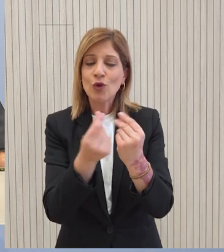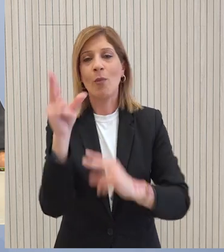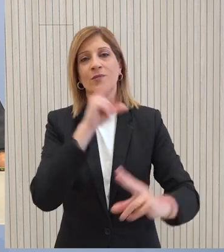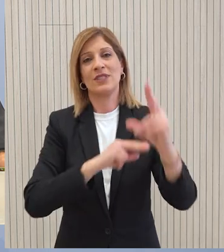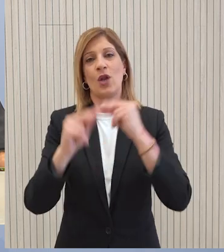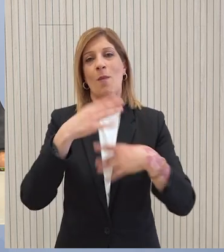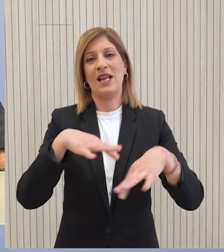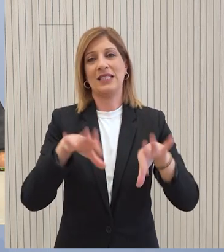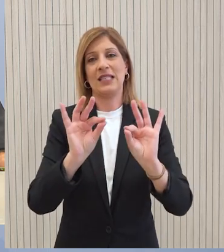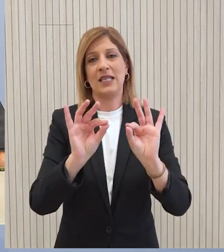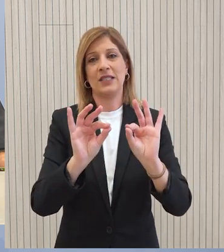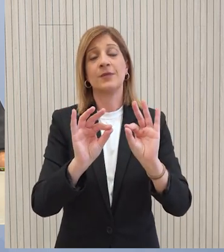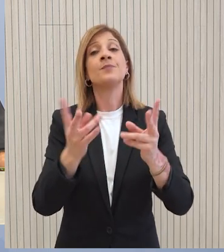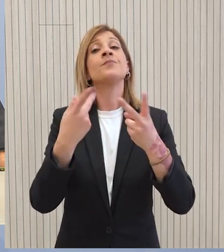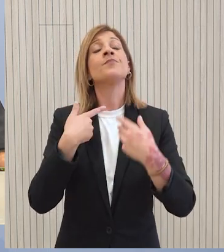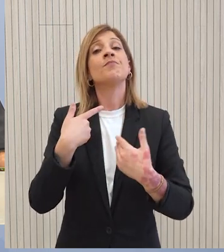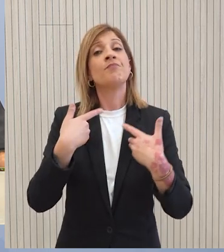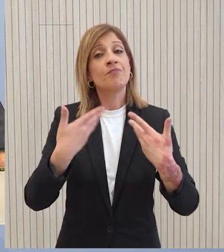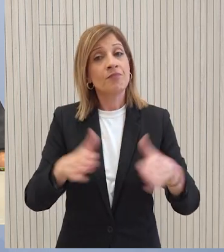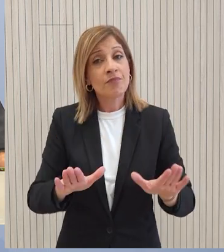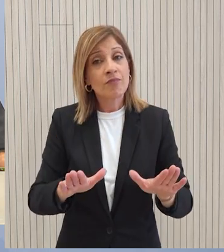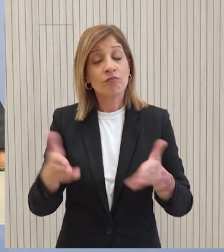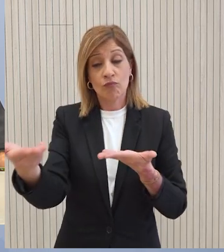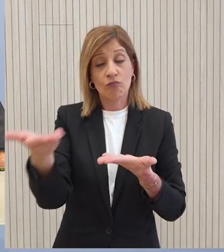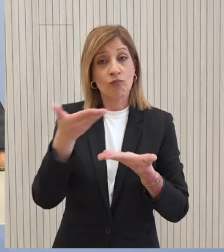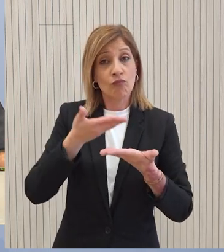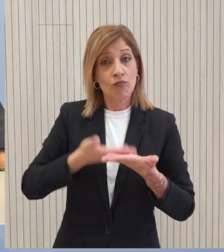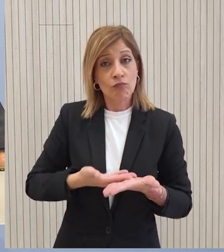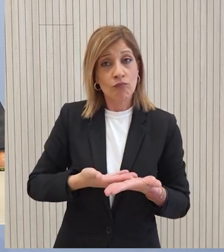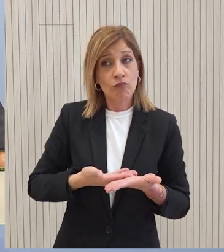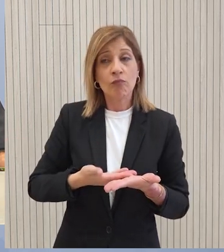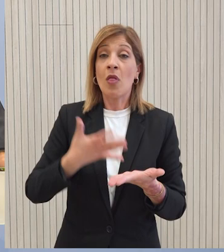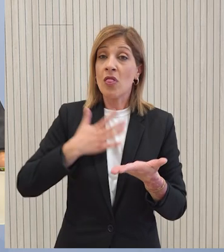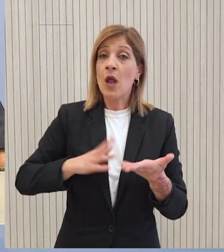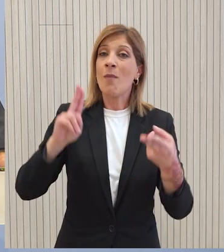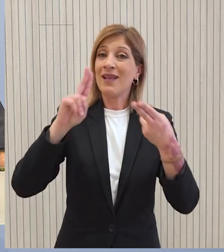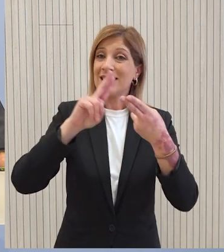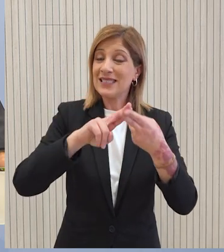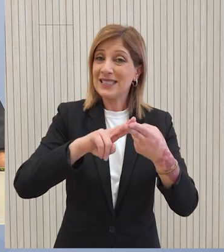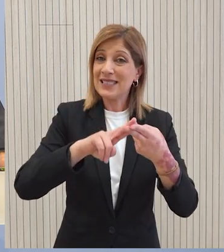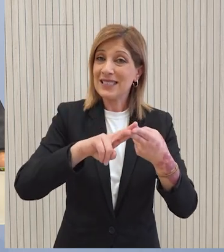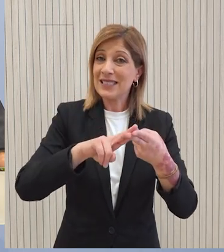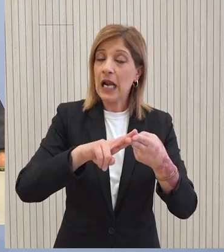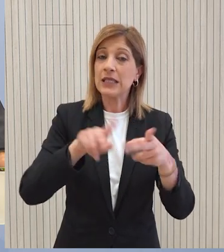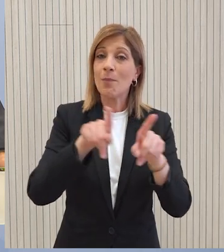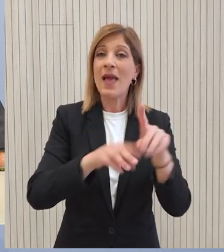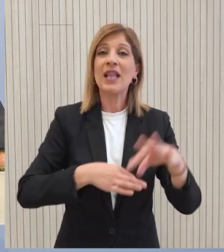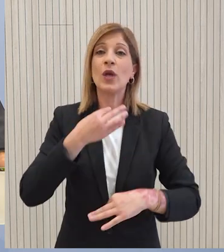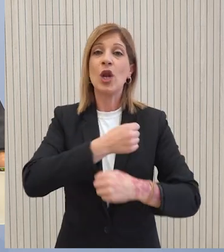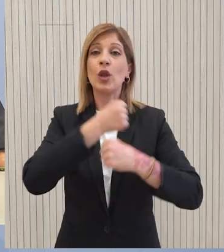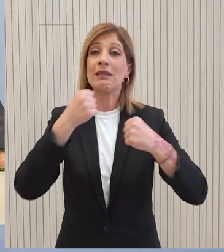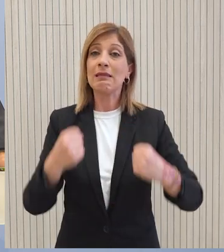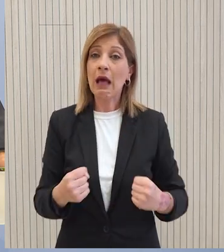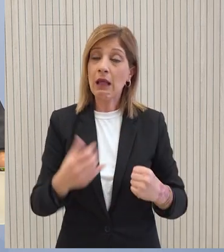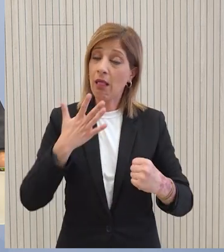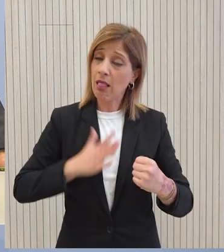διαπραγματεύσεων. Έχουμε θετικά ανταποκριθεί στις προτάσεις της κυρίας Ολκίν για μια κοινή συνάντηση με τον κύριο Τατάρ ή